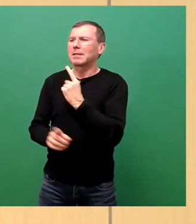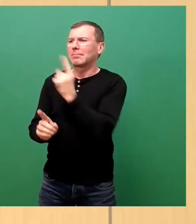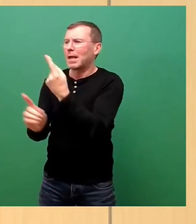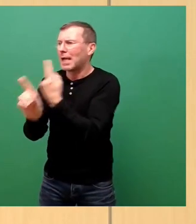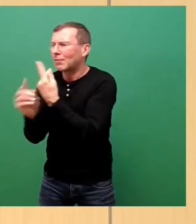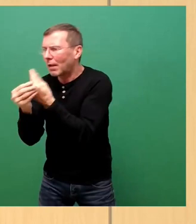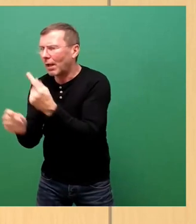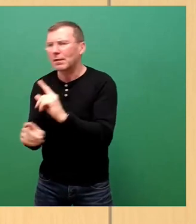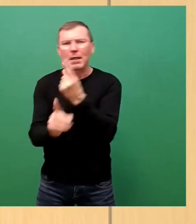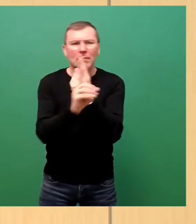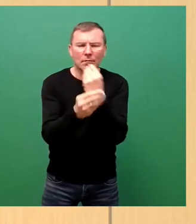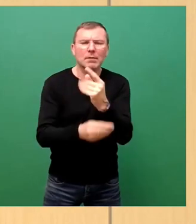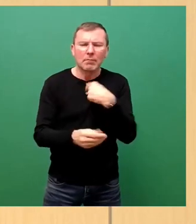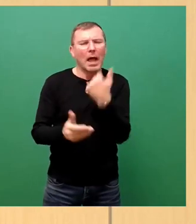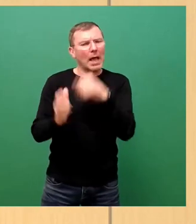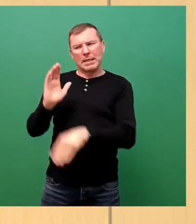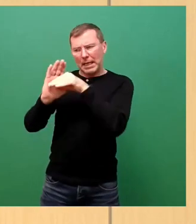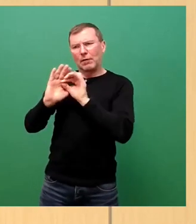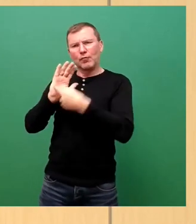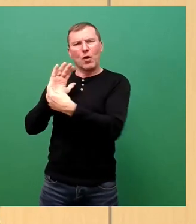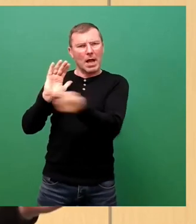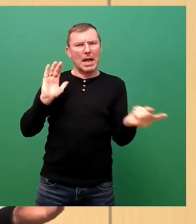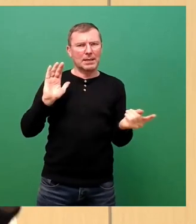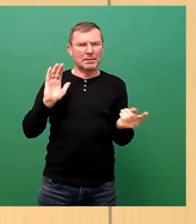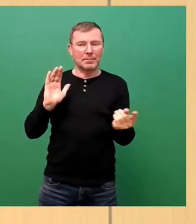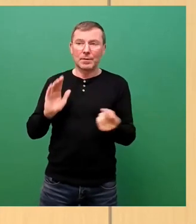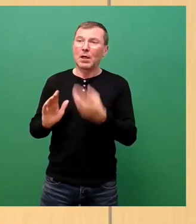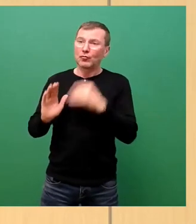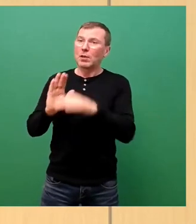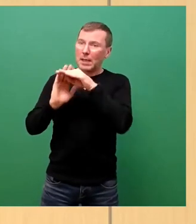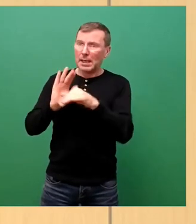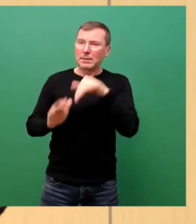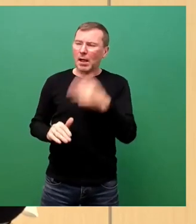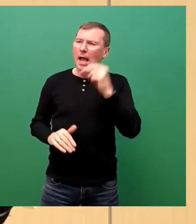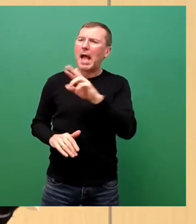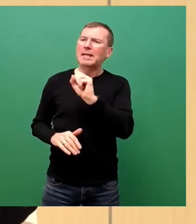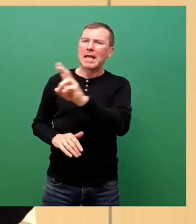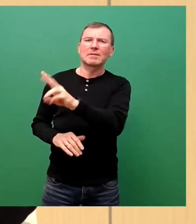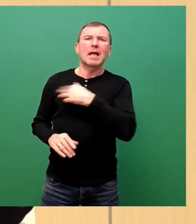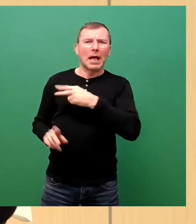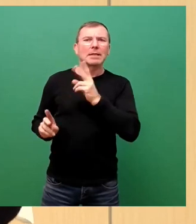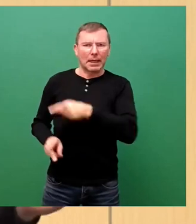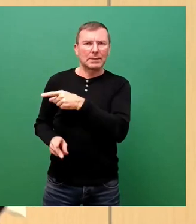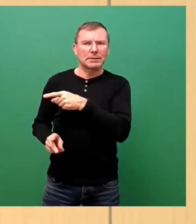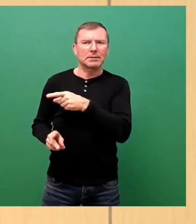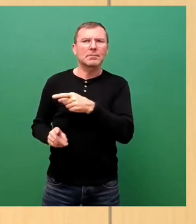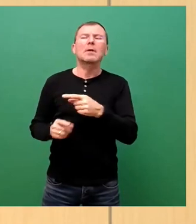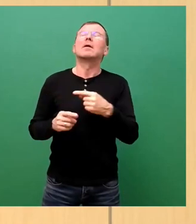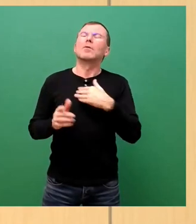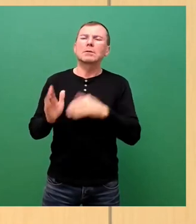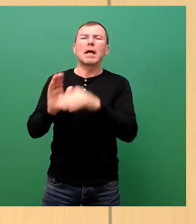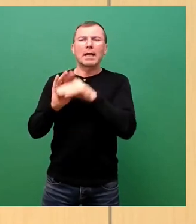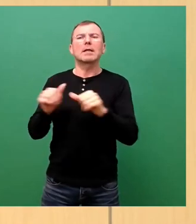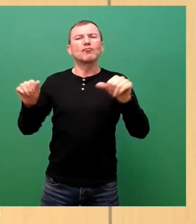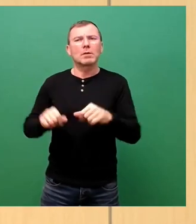mal einmal eine Regelung haben. Jetzt haben wir eine Regelung gefunden, Herr Drebs hat ja recht, die Regelung ist schlechter als in anderen Städten, übrigens nicht nur